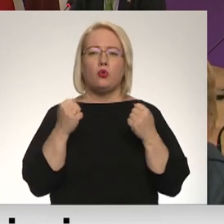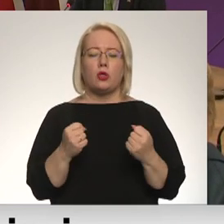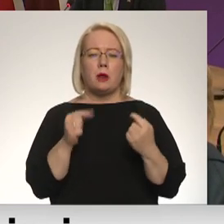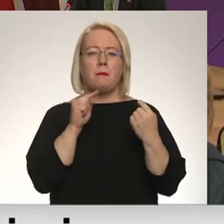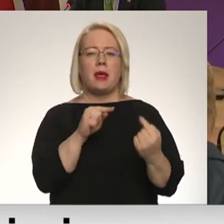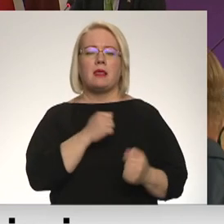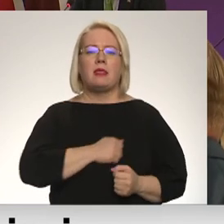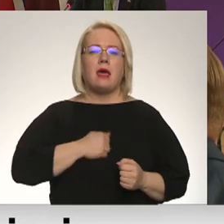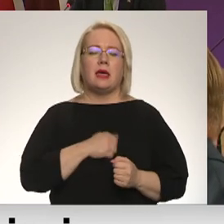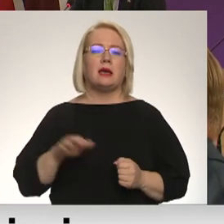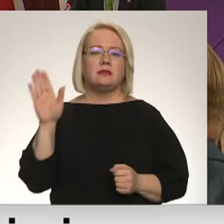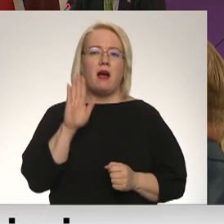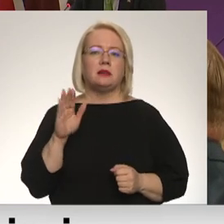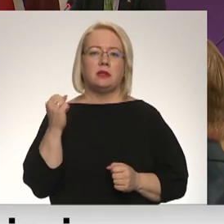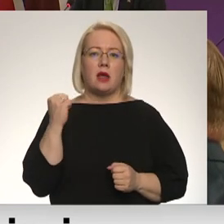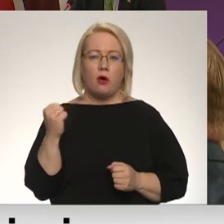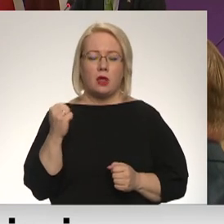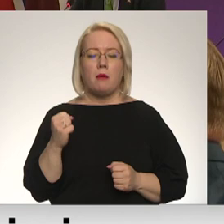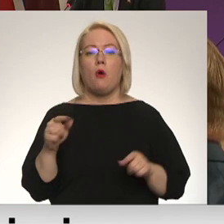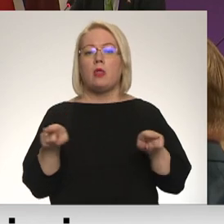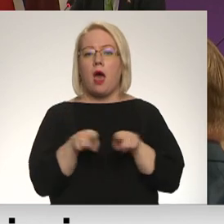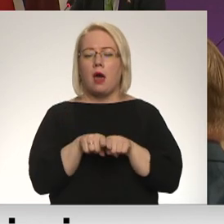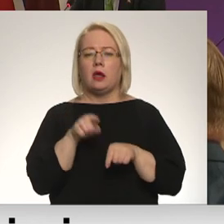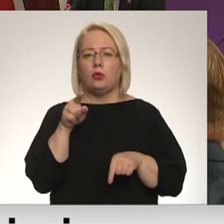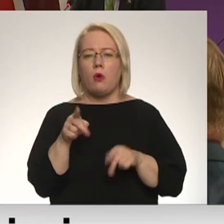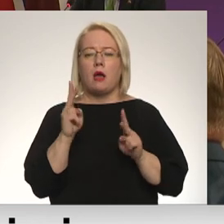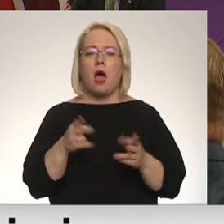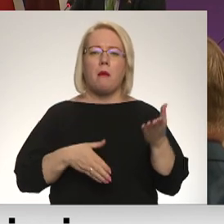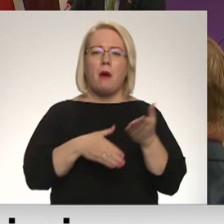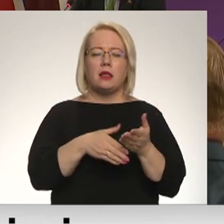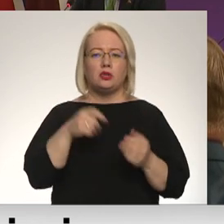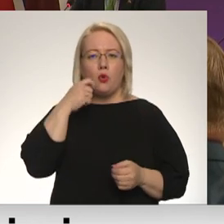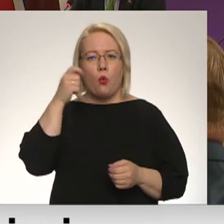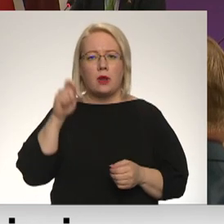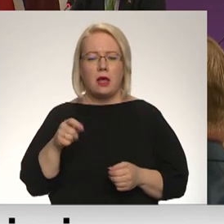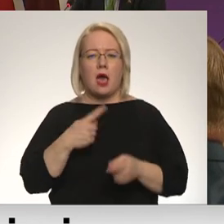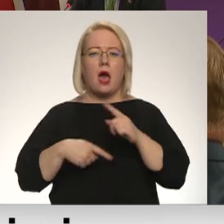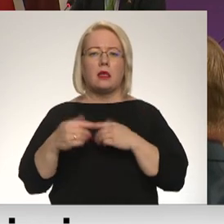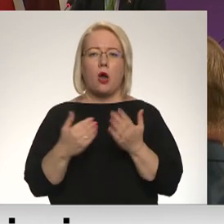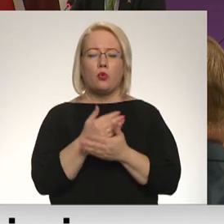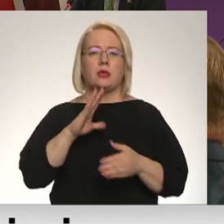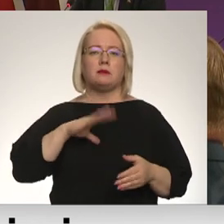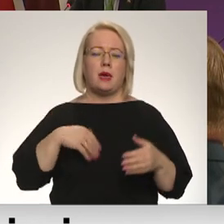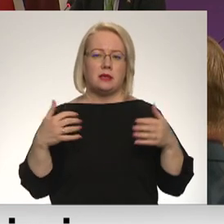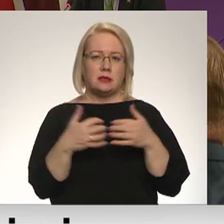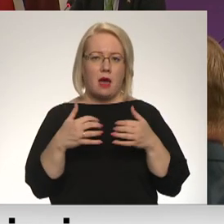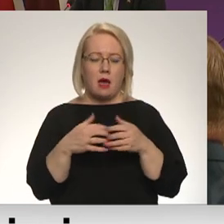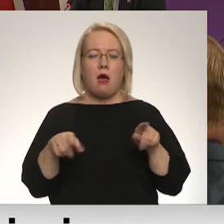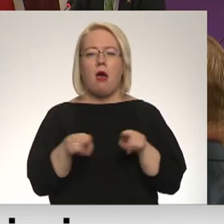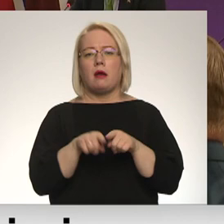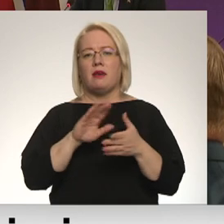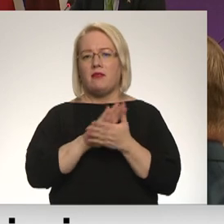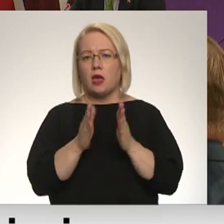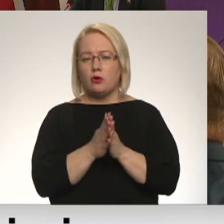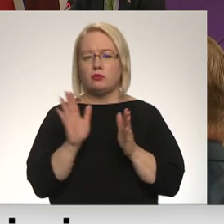draudiem. Un arī par to, kā tad palīdzēt Ukrainai atkal atjaunoties jau pēc kāra. Un ir panākt arī vienošanas uzlabot